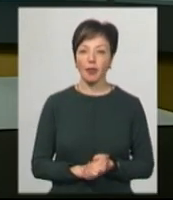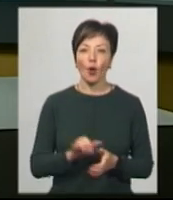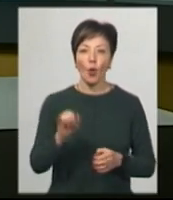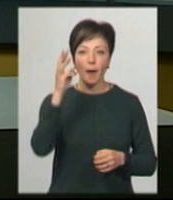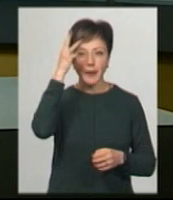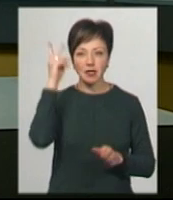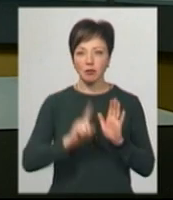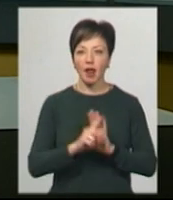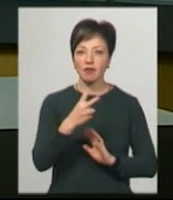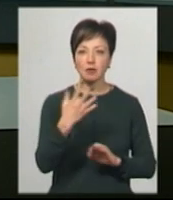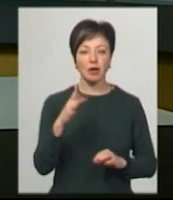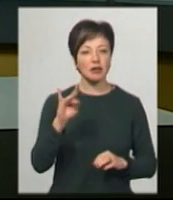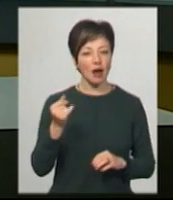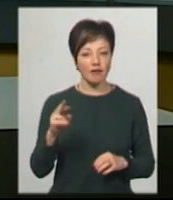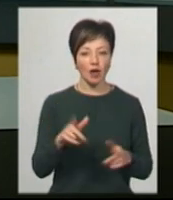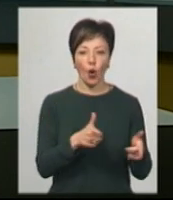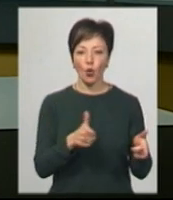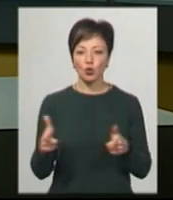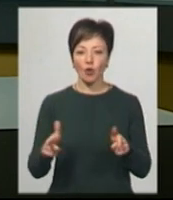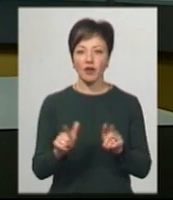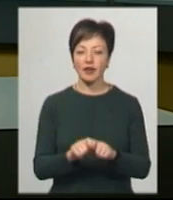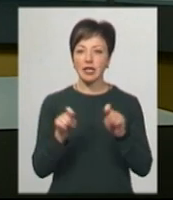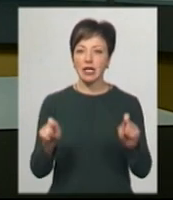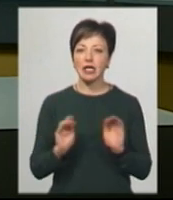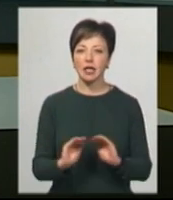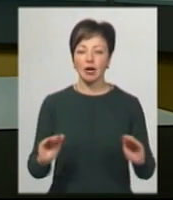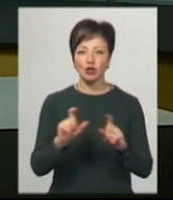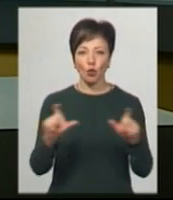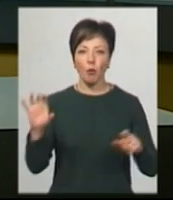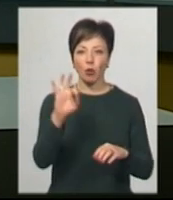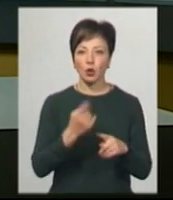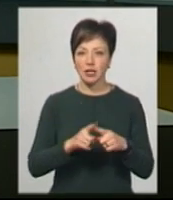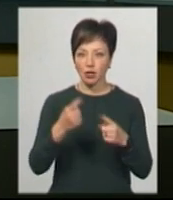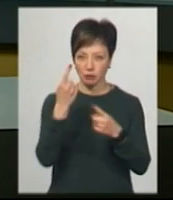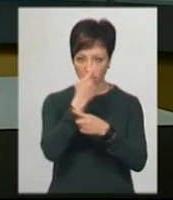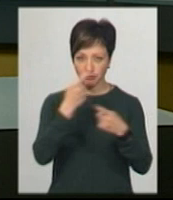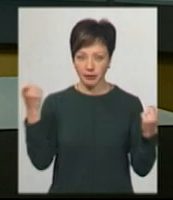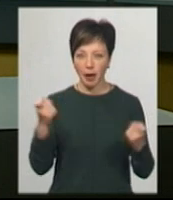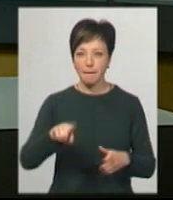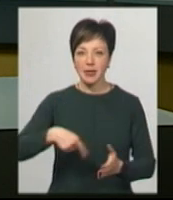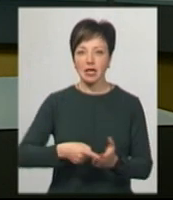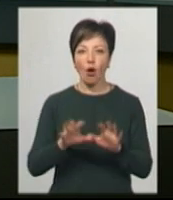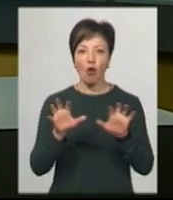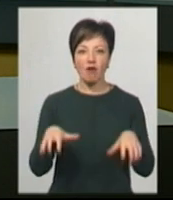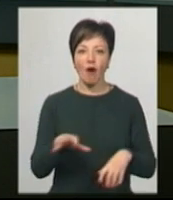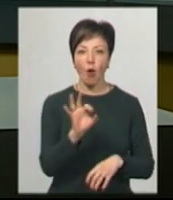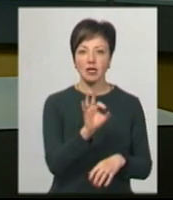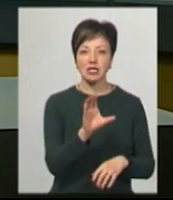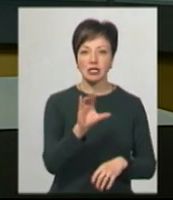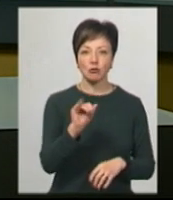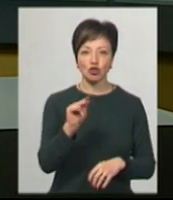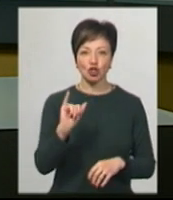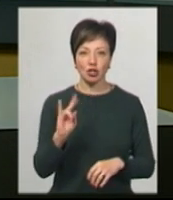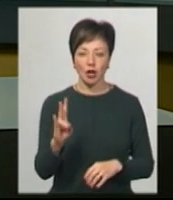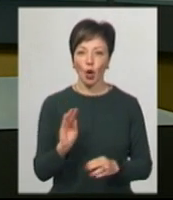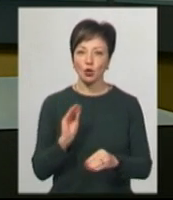Хмельницькому з 25 травня готові відкрити дитячі садочки. Про це сьогодні на брифінгу сказав міський голова Олександр Семчишин.